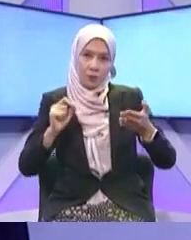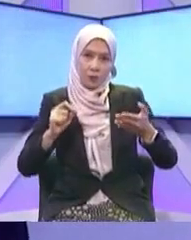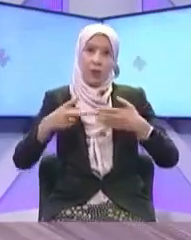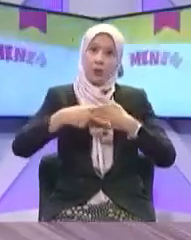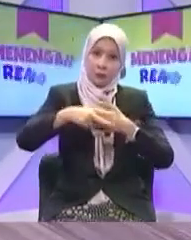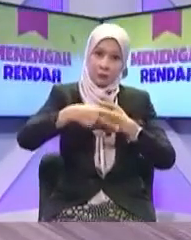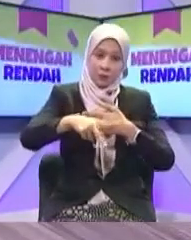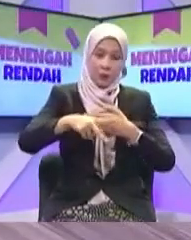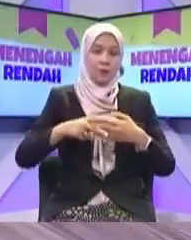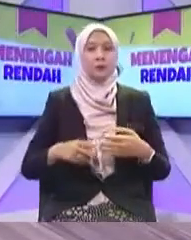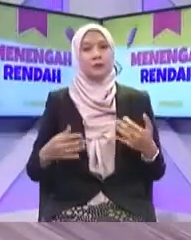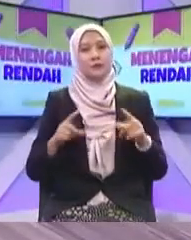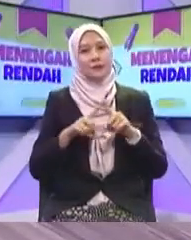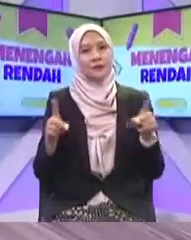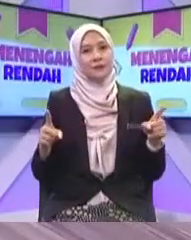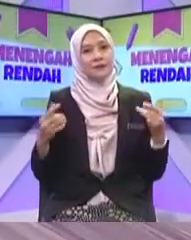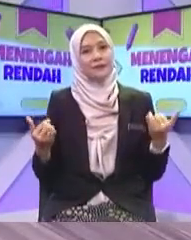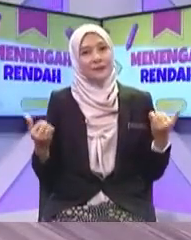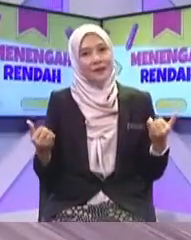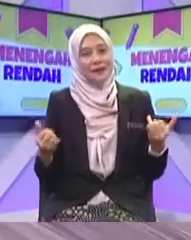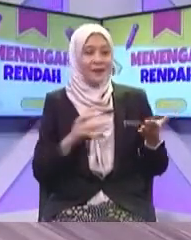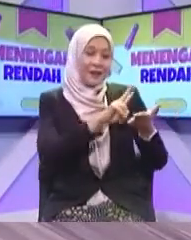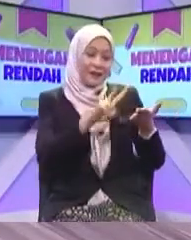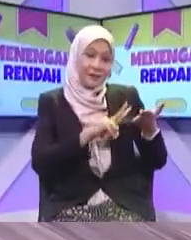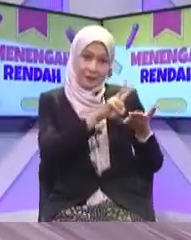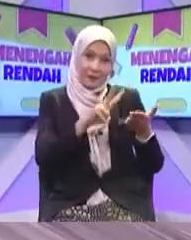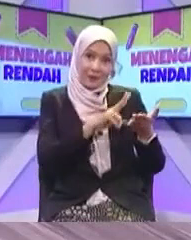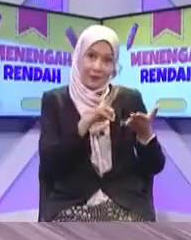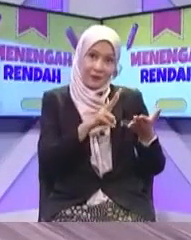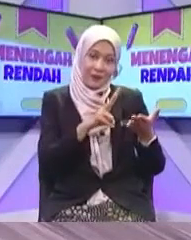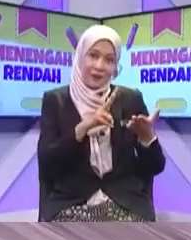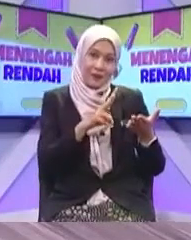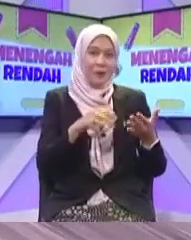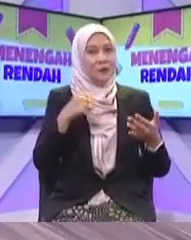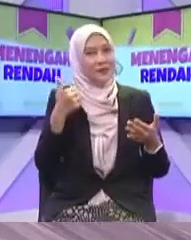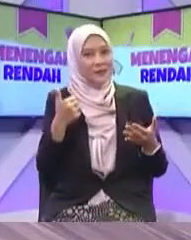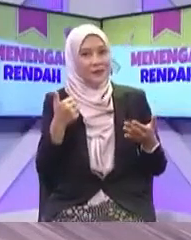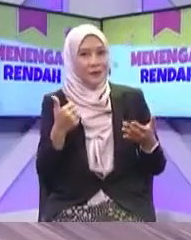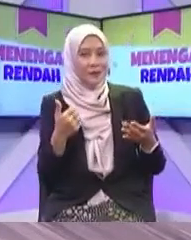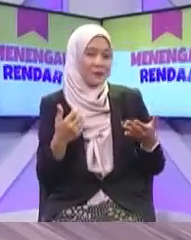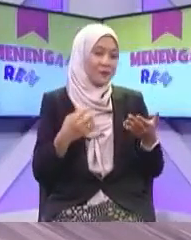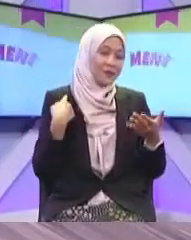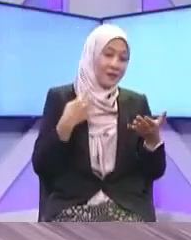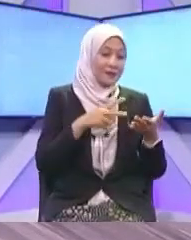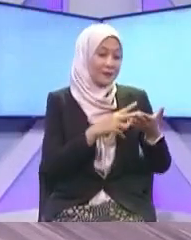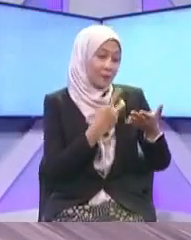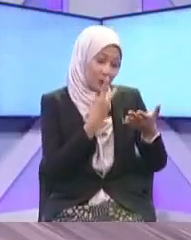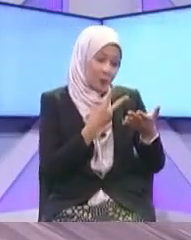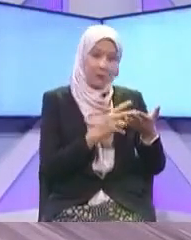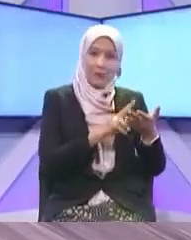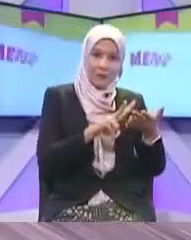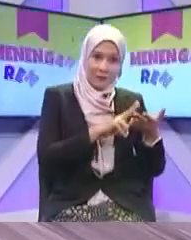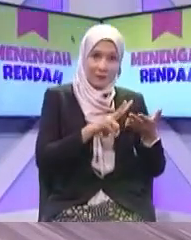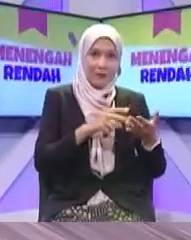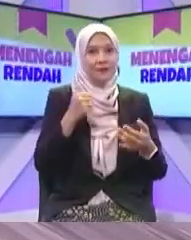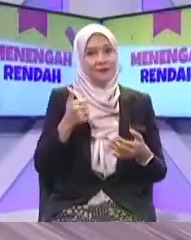Kepada akan-rakan Macam tu contoh kan Lagi seronok cikgu Lebih seronok Lebih menarik Dan lebih mengeratkan hubungan Kekeluargaan Dan